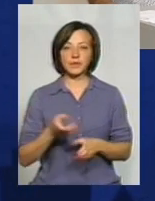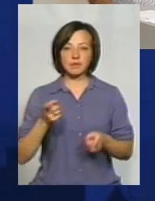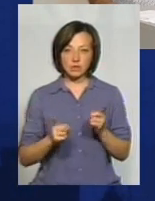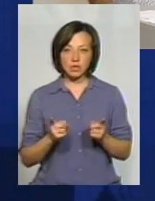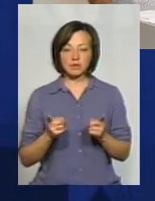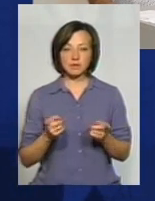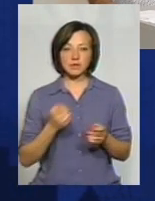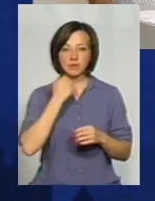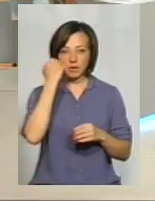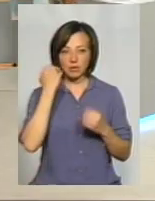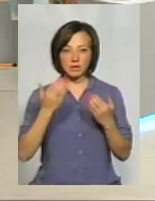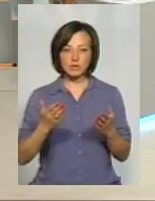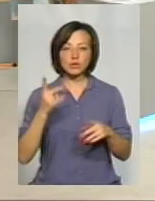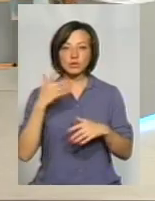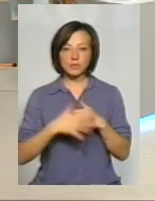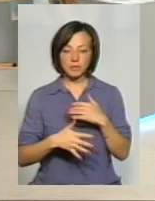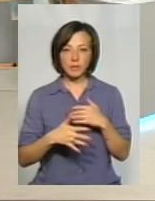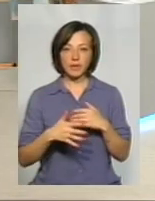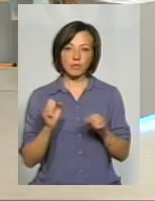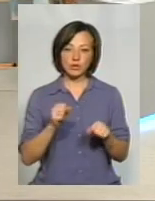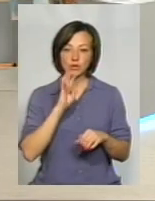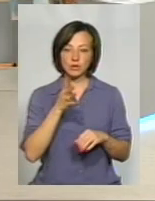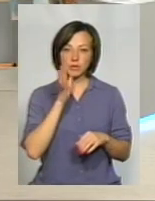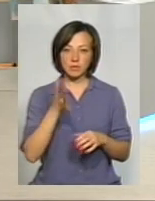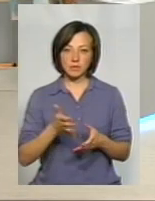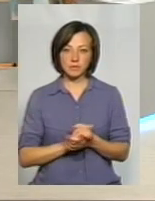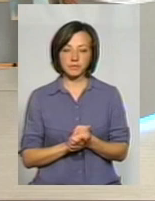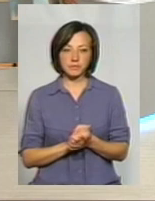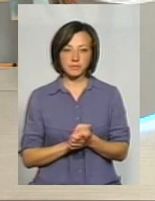воно може бути 4-5.